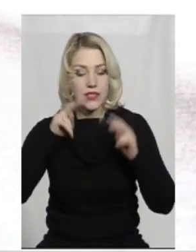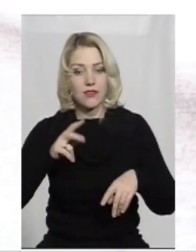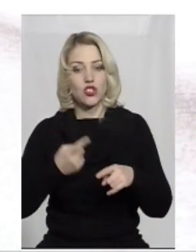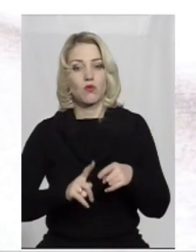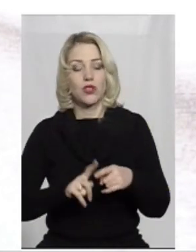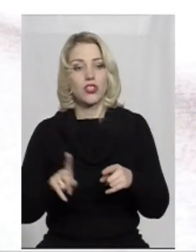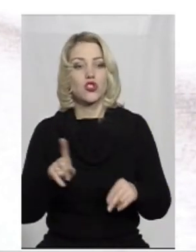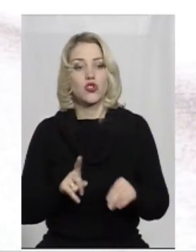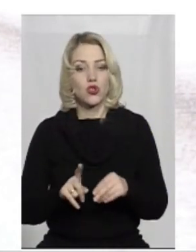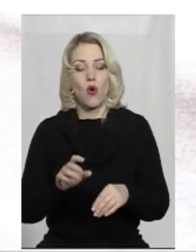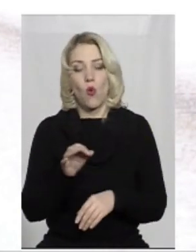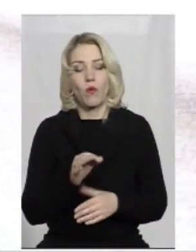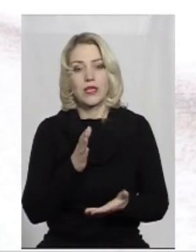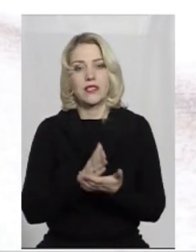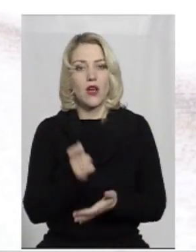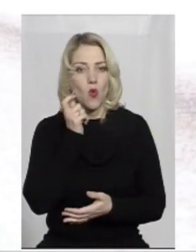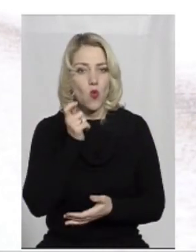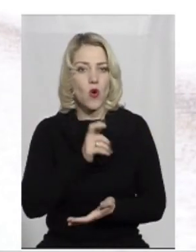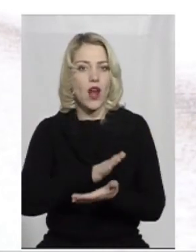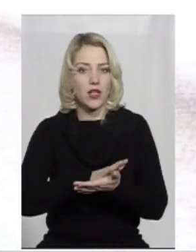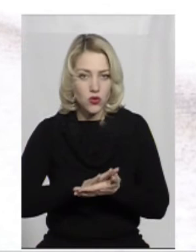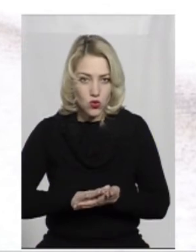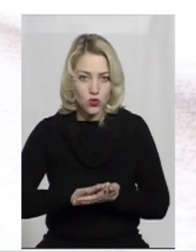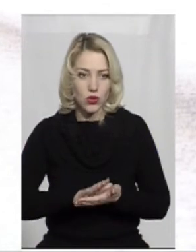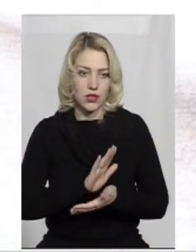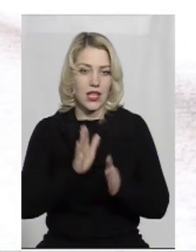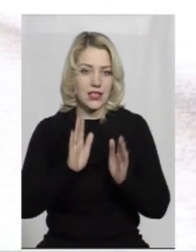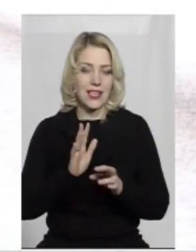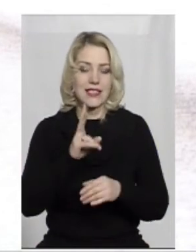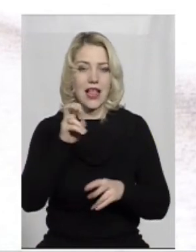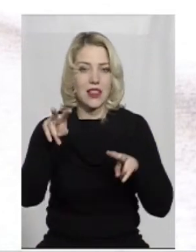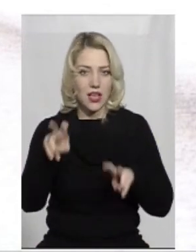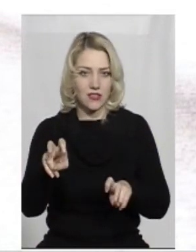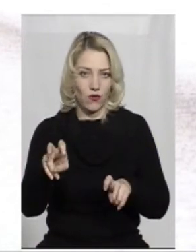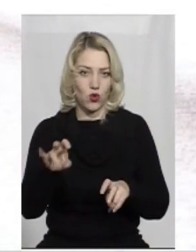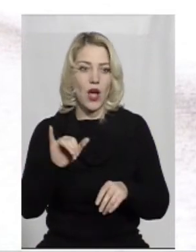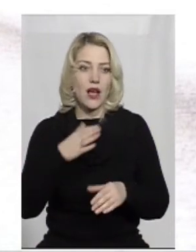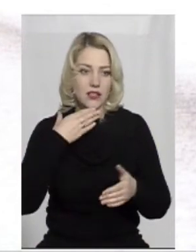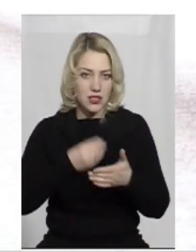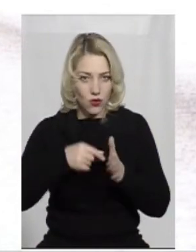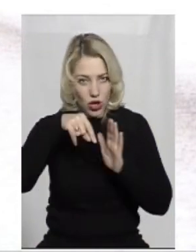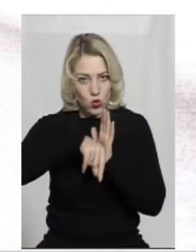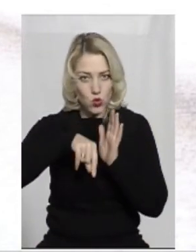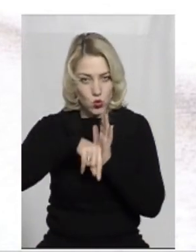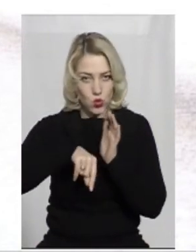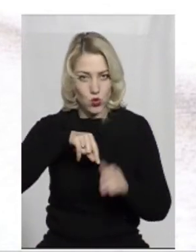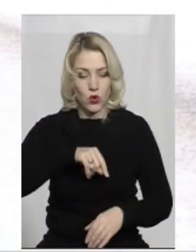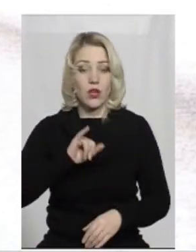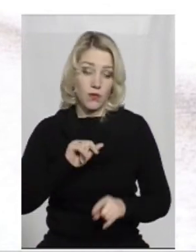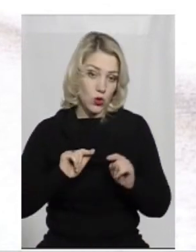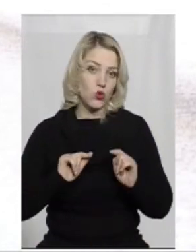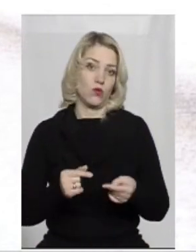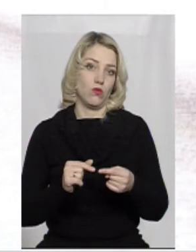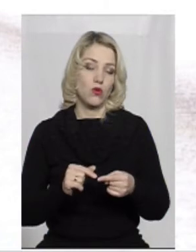що область є українською, не тільки за назвою, а за своєю суттю. І тому